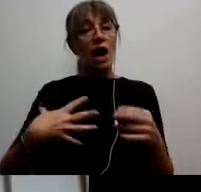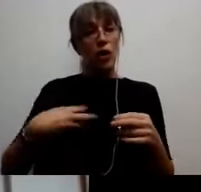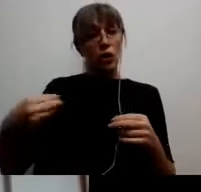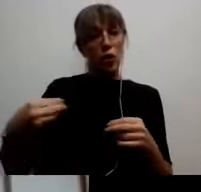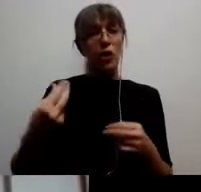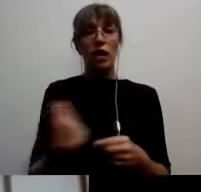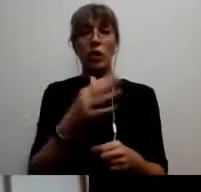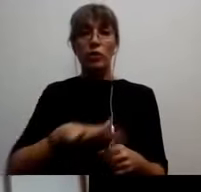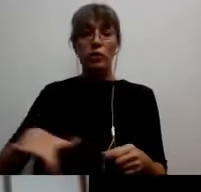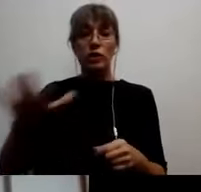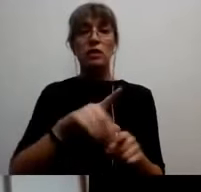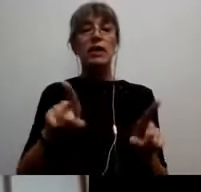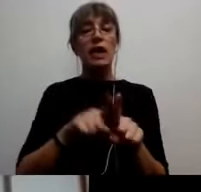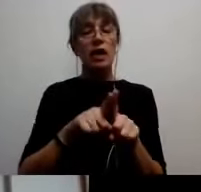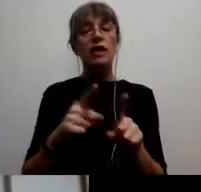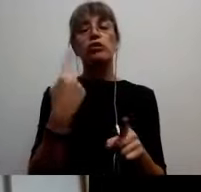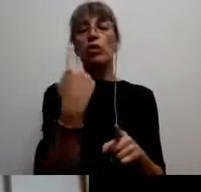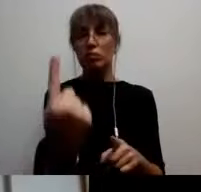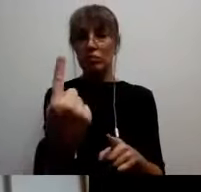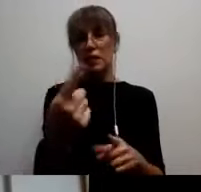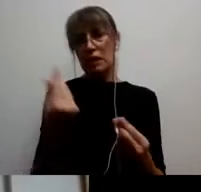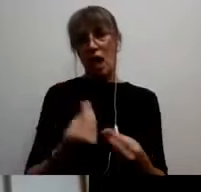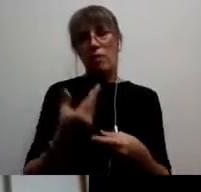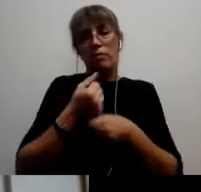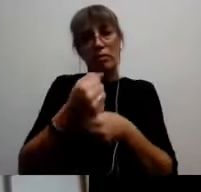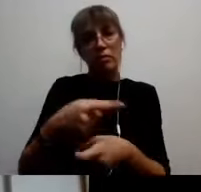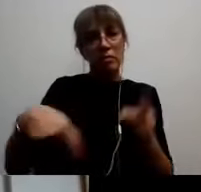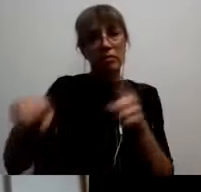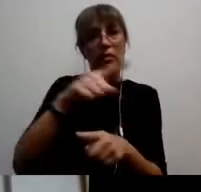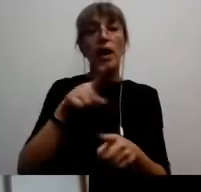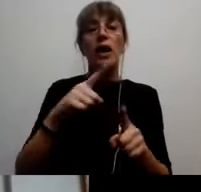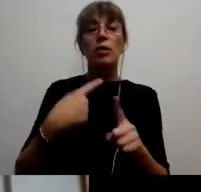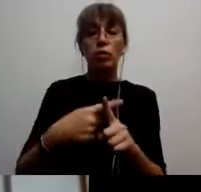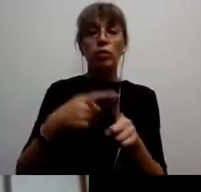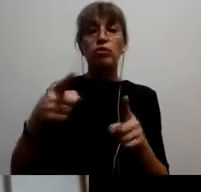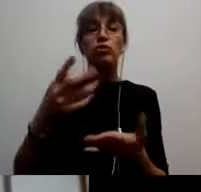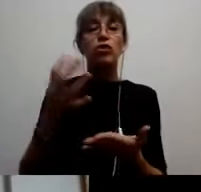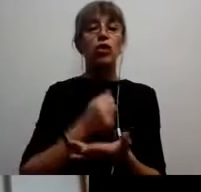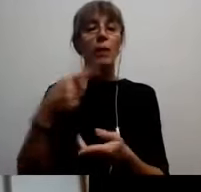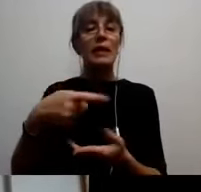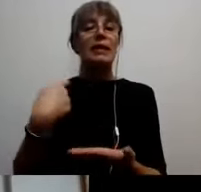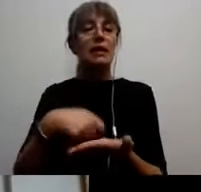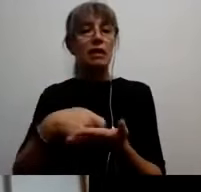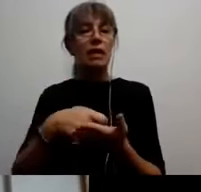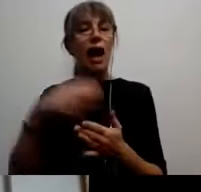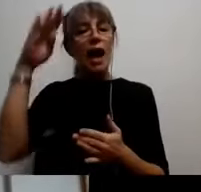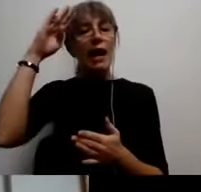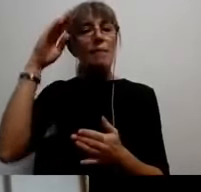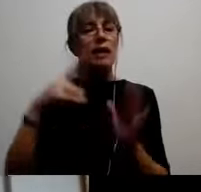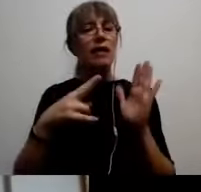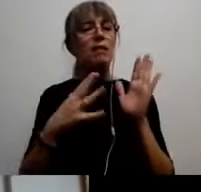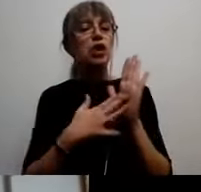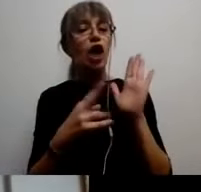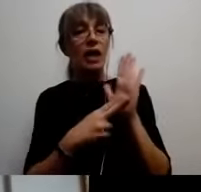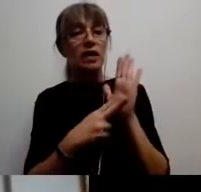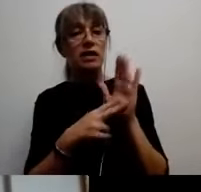virtust nagrade za individualni doprinos filantropiji, dok je Udruženje dobitnih povede kapeter Mišana Stasjevića. Njen rade